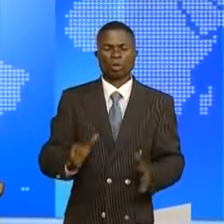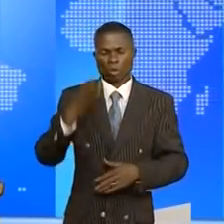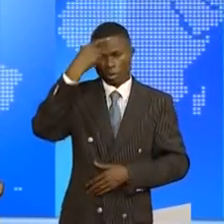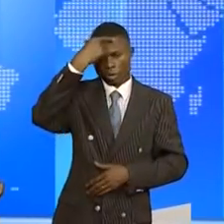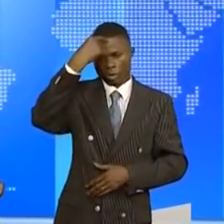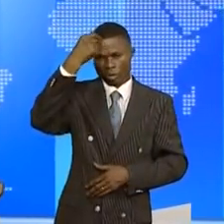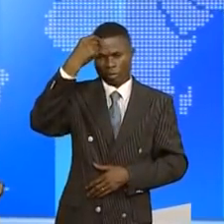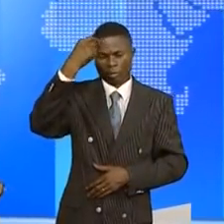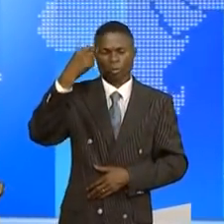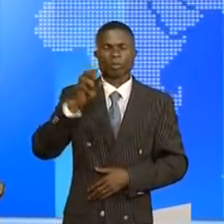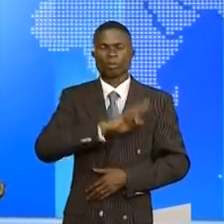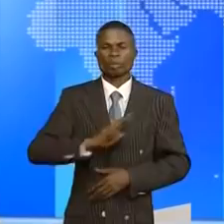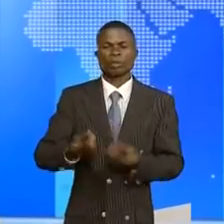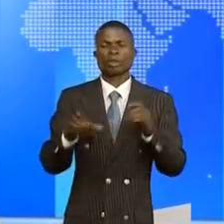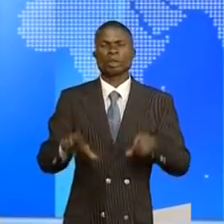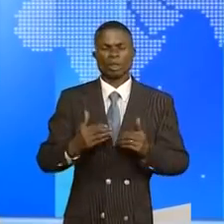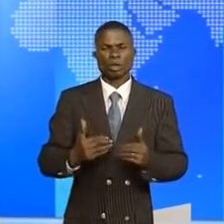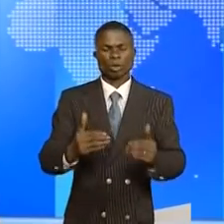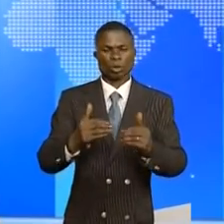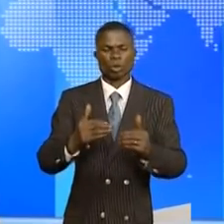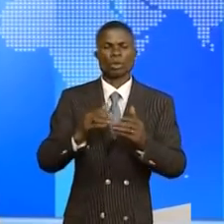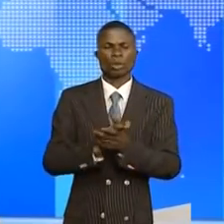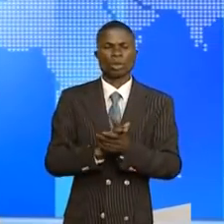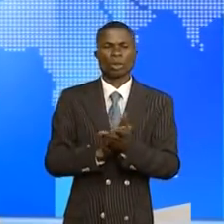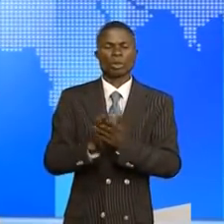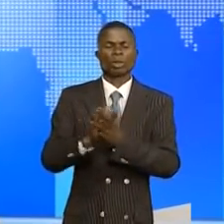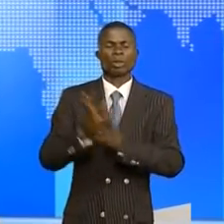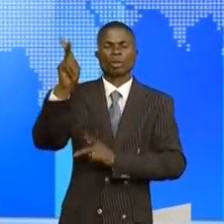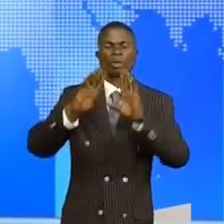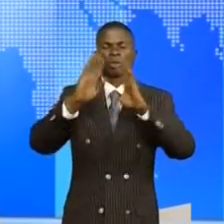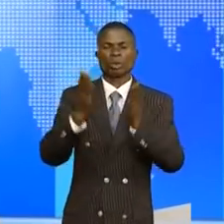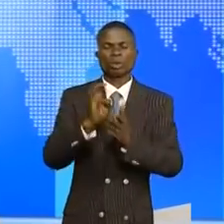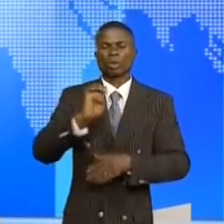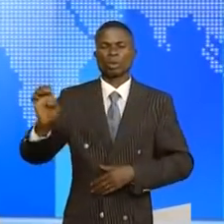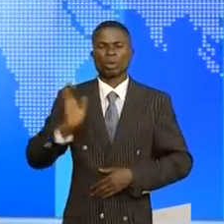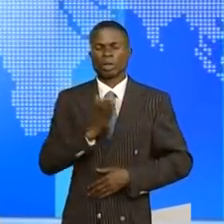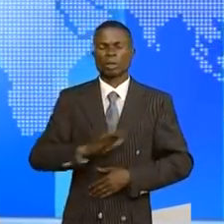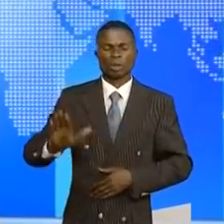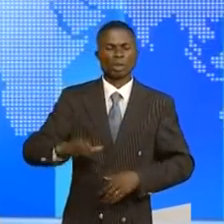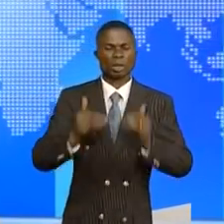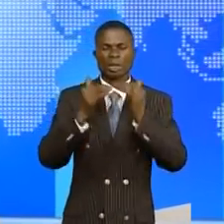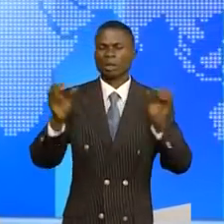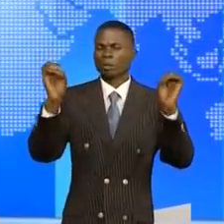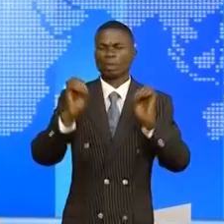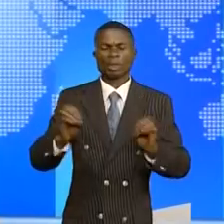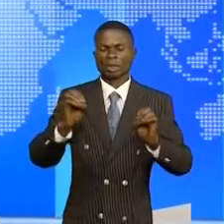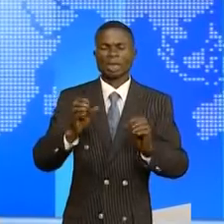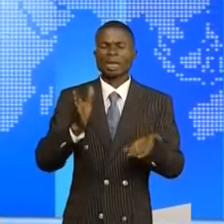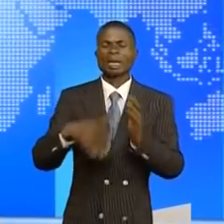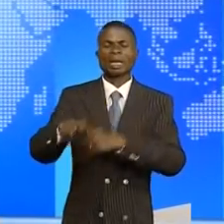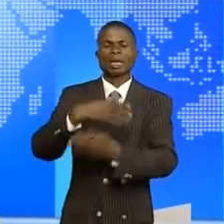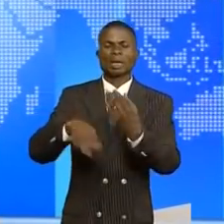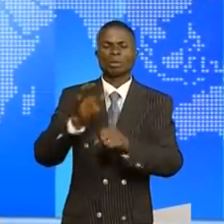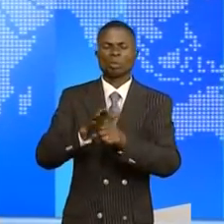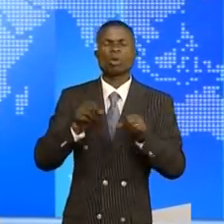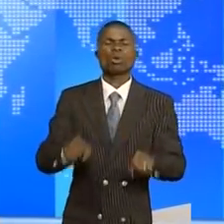Nguesso. Et puis la RDC continue à compter ses morts. Les populations de l'est du pays vivent dans l'insécurité grandissante. Des